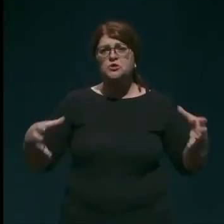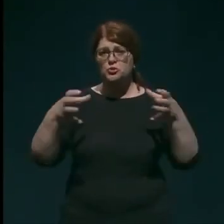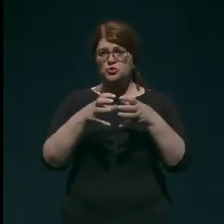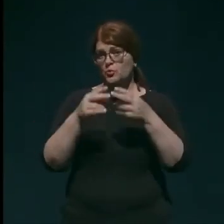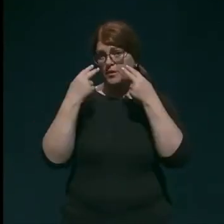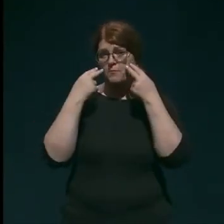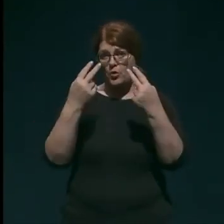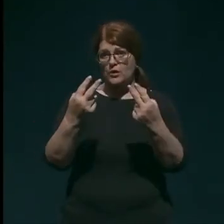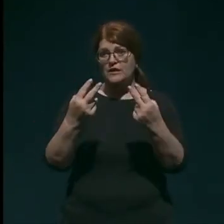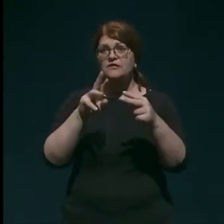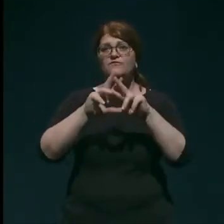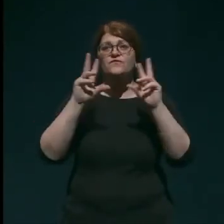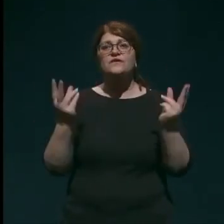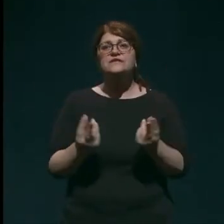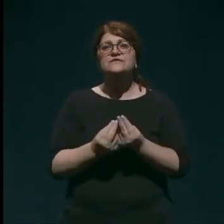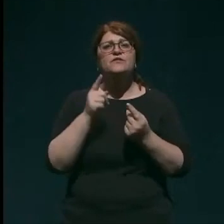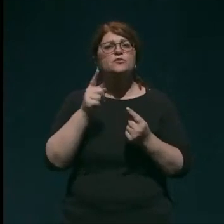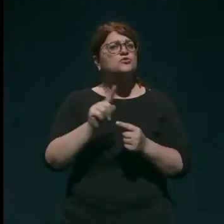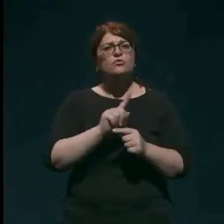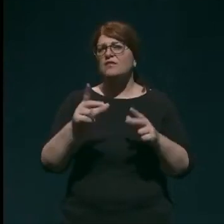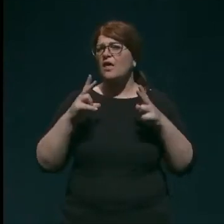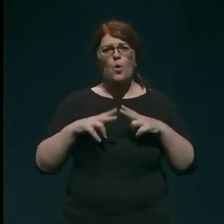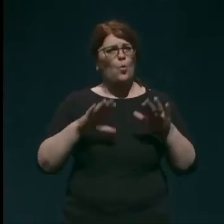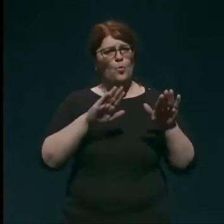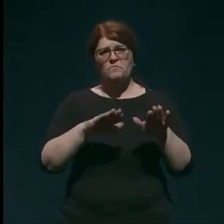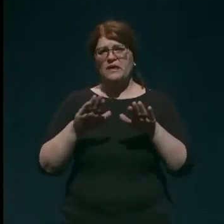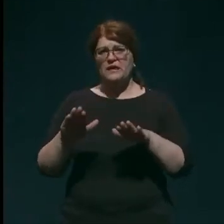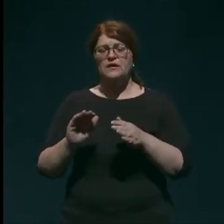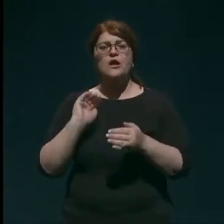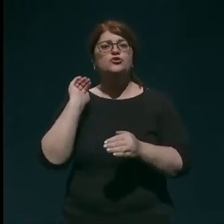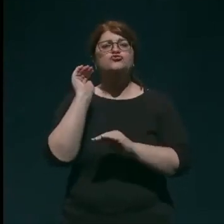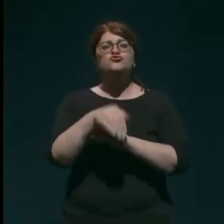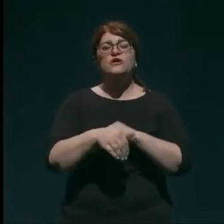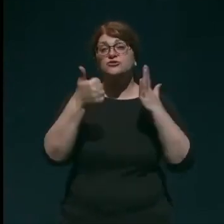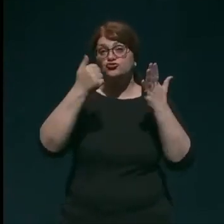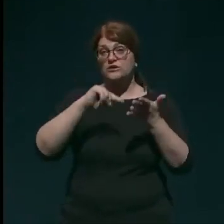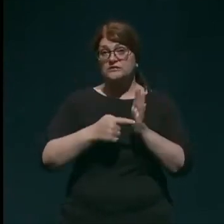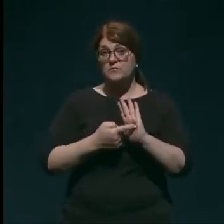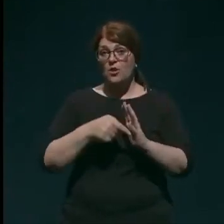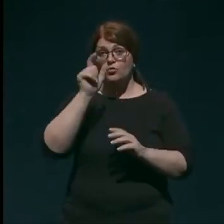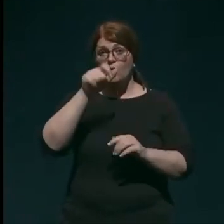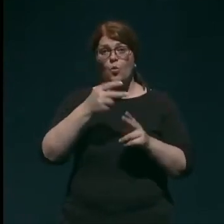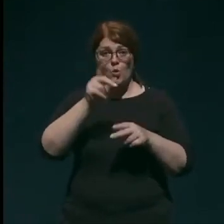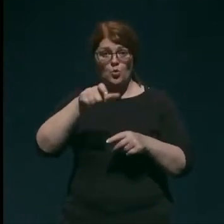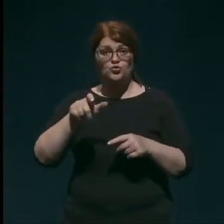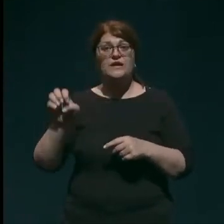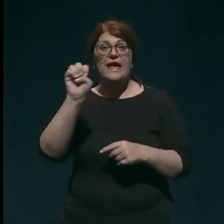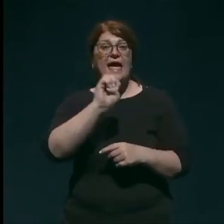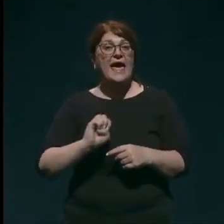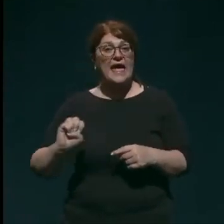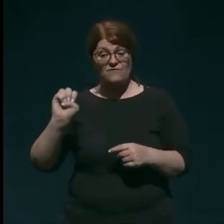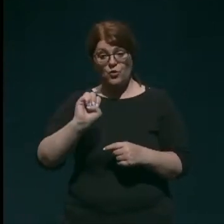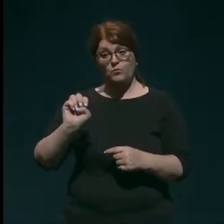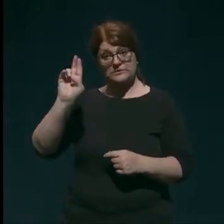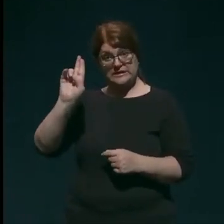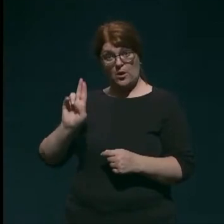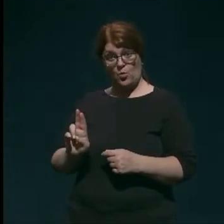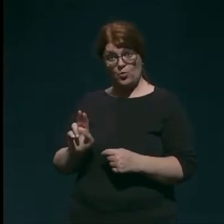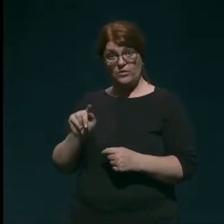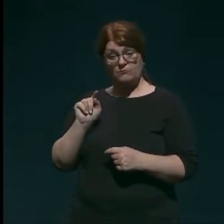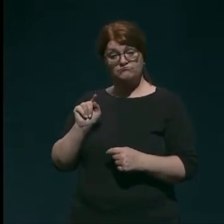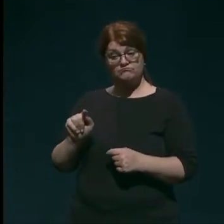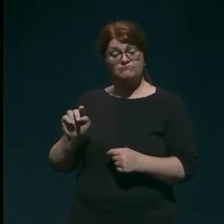pogledali, v svetu se ne umirja kaj preveč, čez šest milijonov primirov. Evropa, v tem mislim Evropsko unijo in